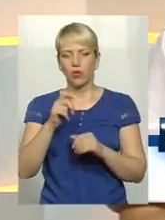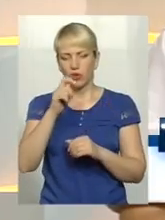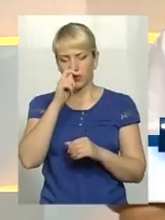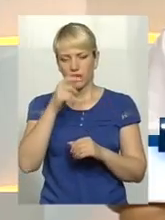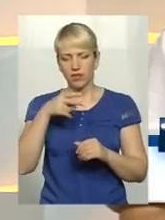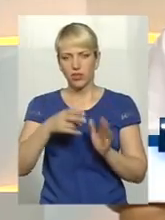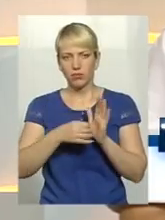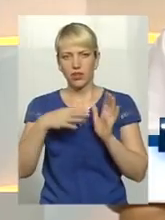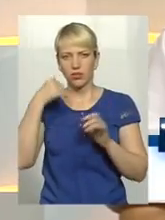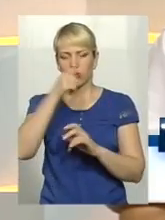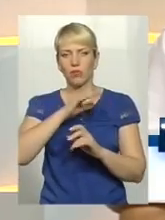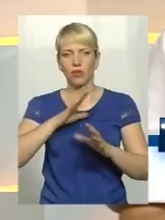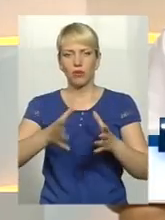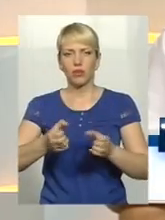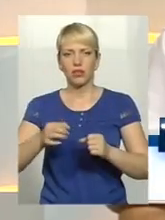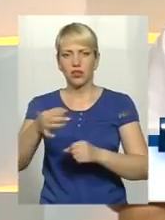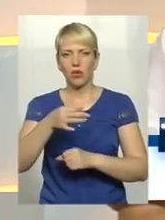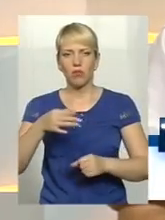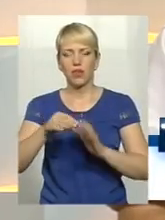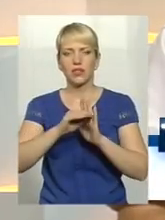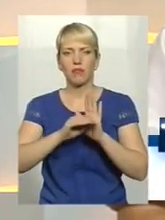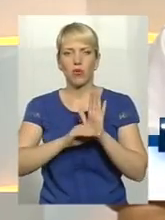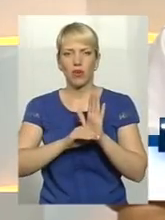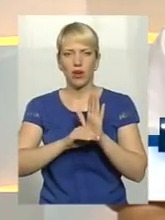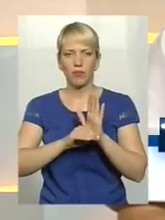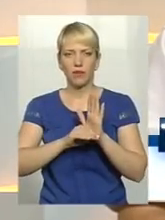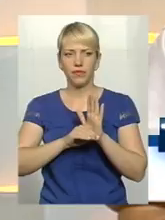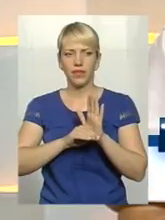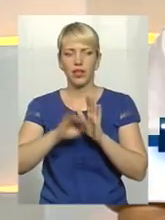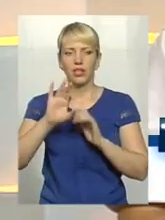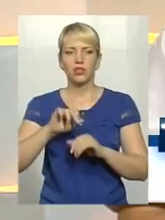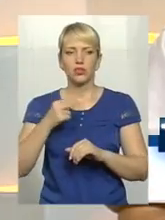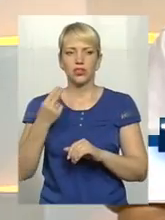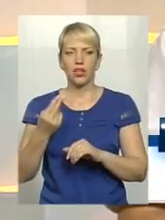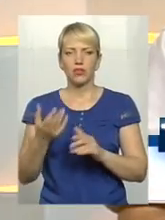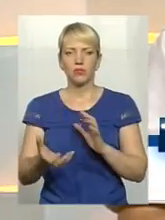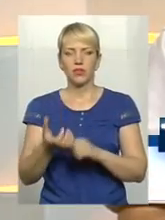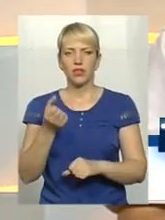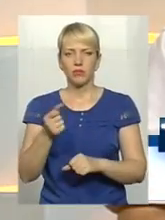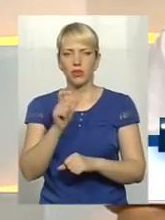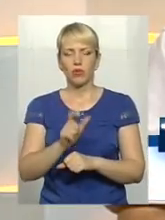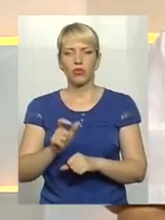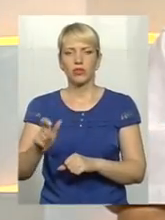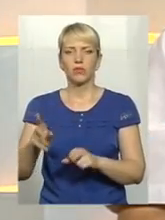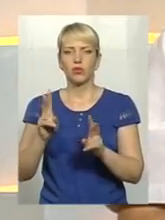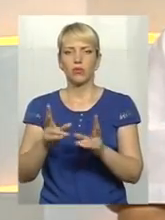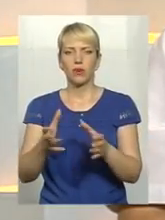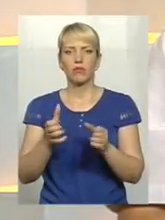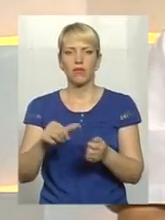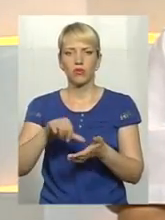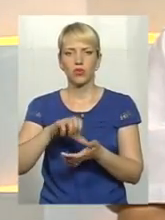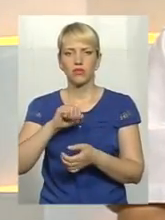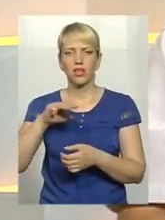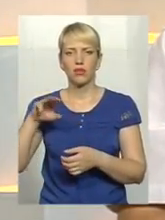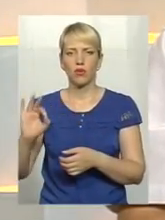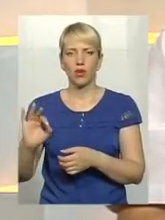року, прийнята обласна програма соціальної підтримки осіб, які приймали участь в АТО та